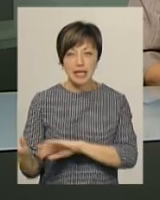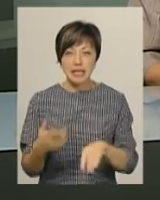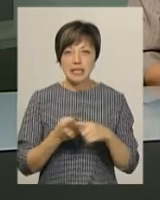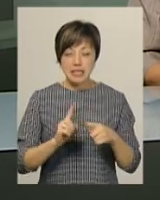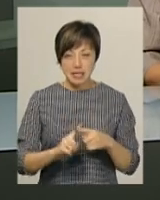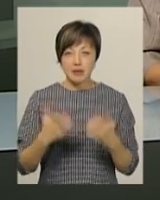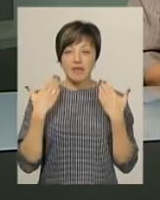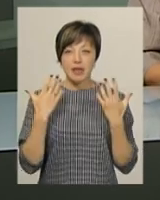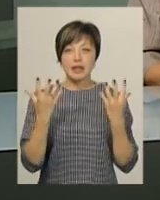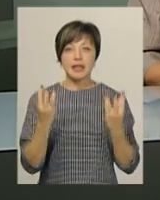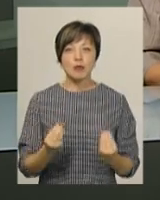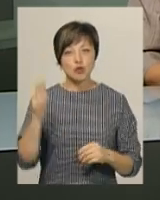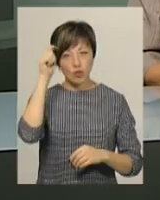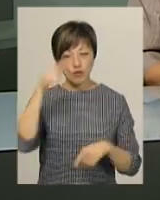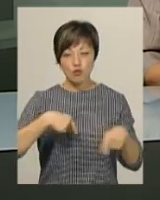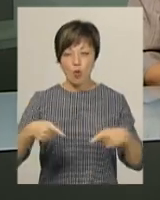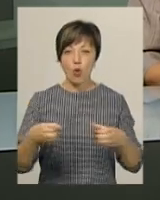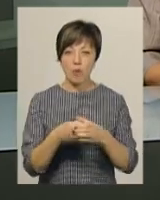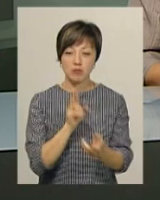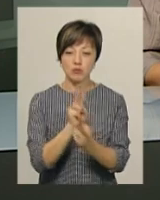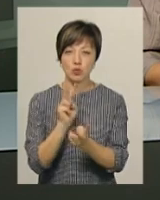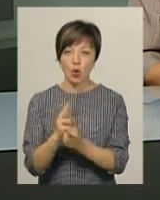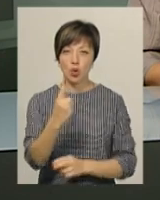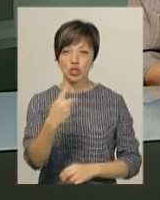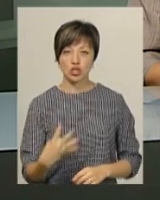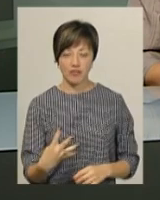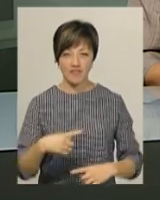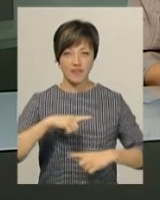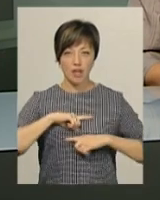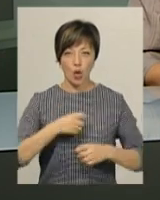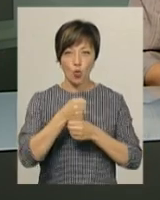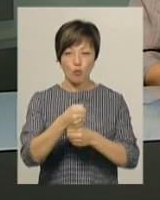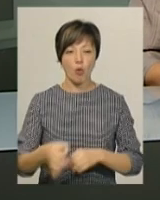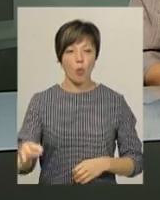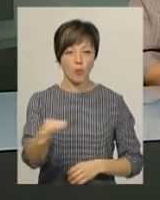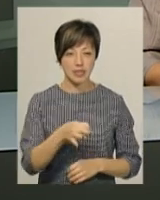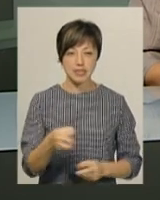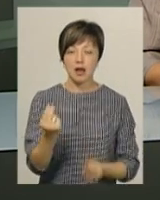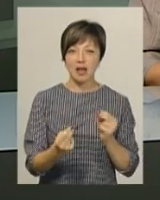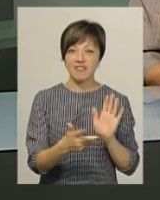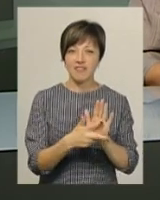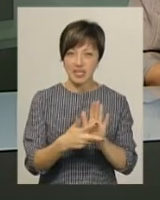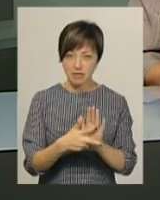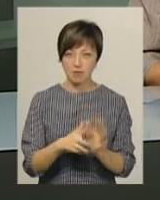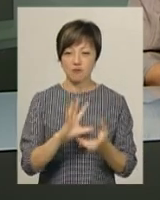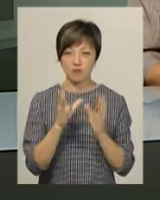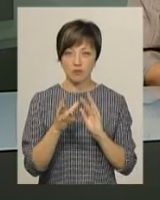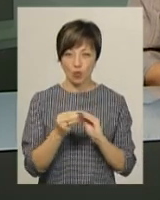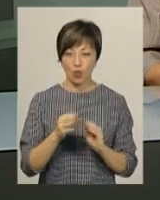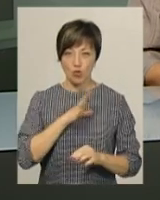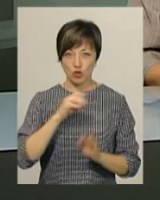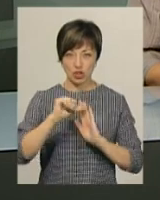чоловічі футбольні команди Хмельниччини проведуть зустрічі однієї четвертої фіналу Кубку області. Гратимуть 8 із 16 команд,